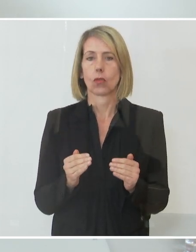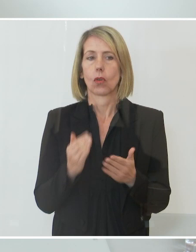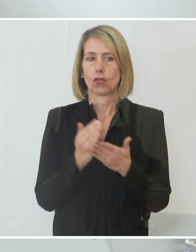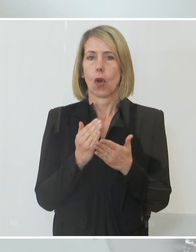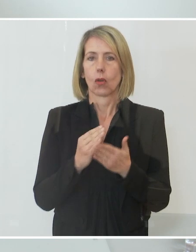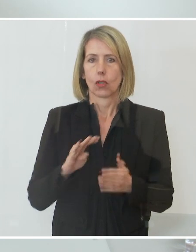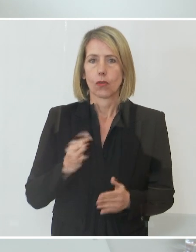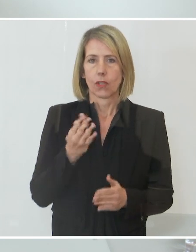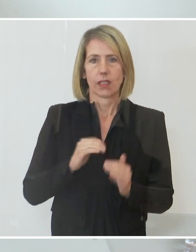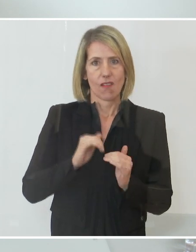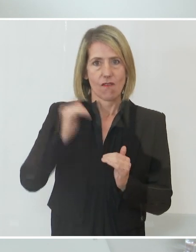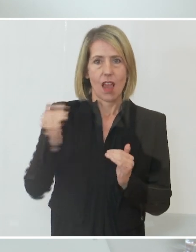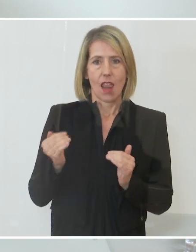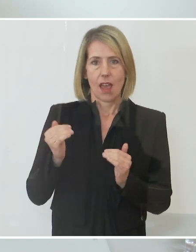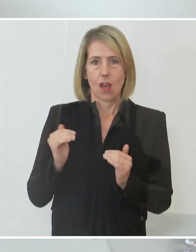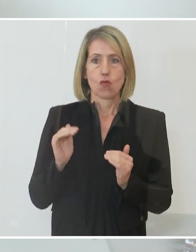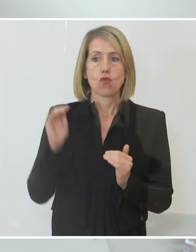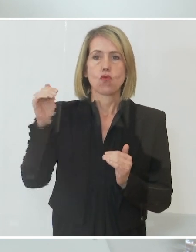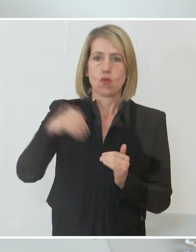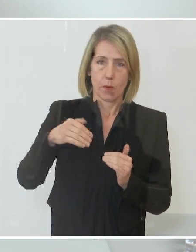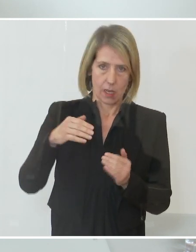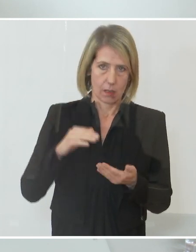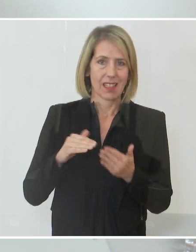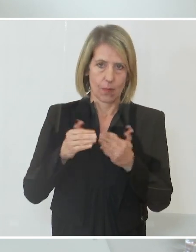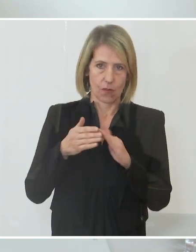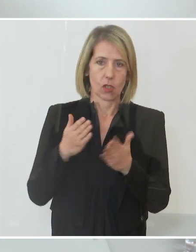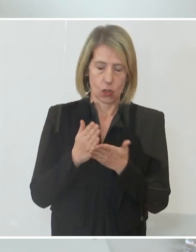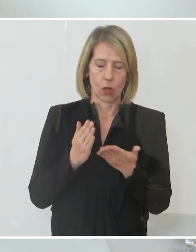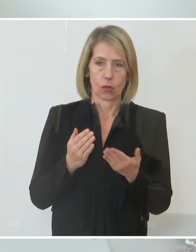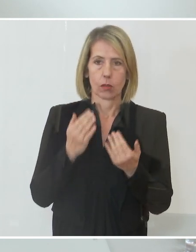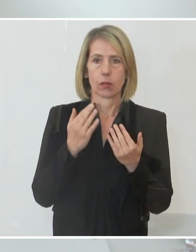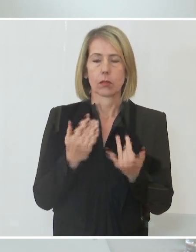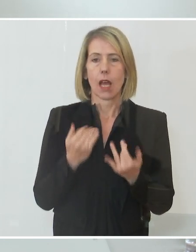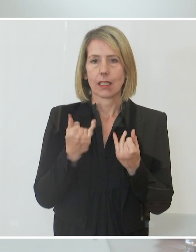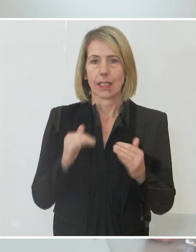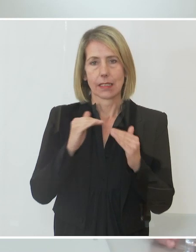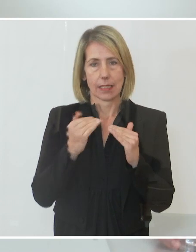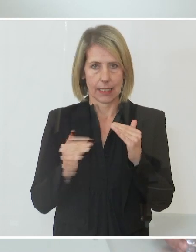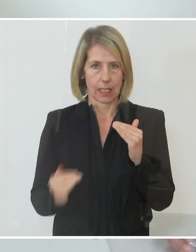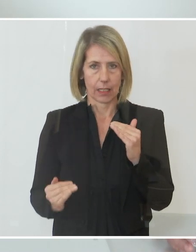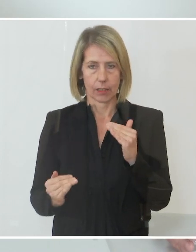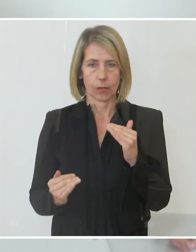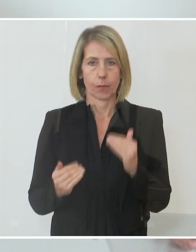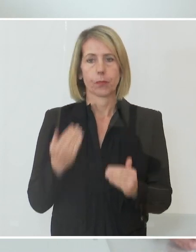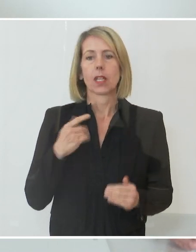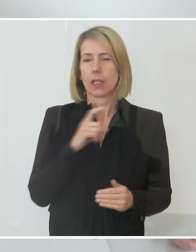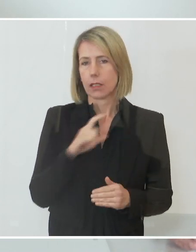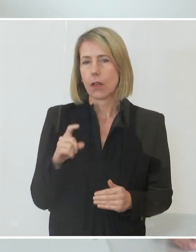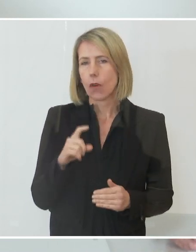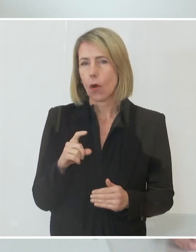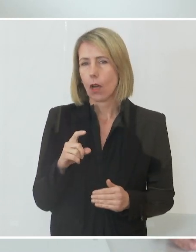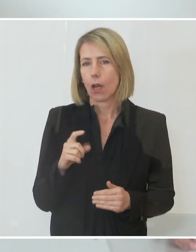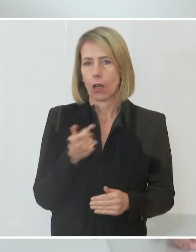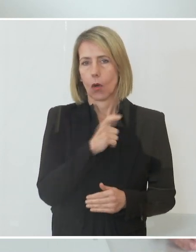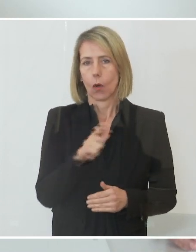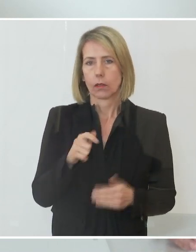fel der vierten Welle überschritten, die Zahlen sinken. Wir haben auch in den letzten Wochen im Schnitt 10